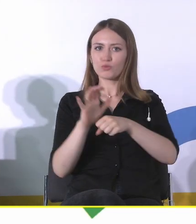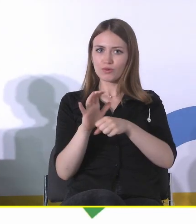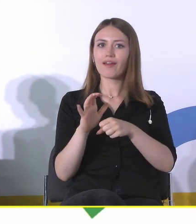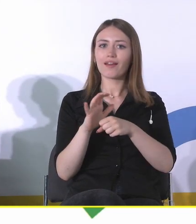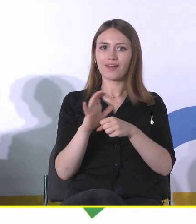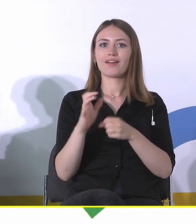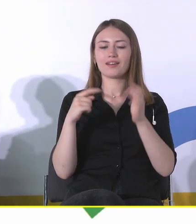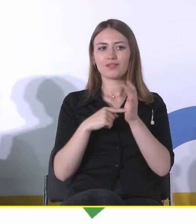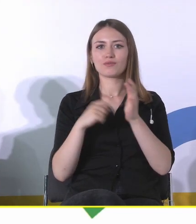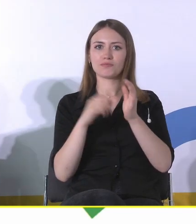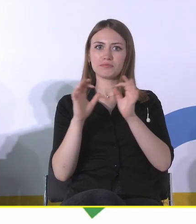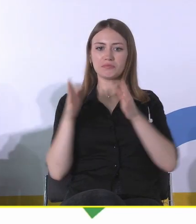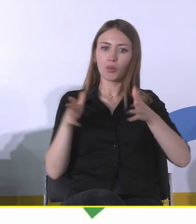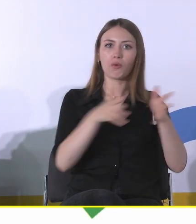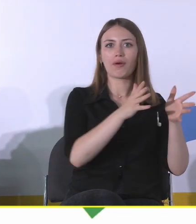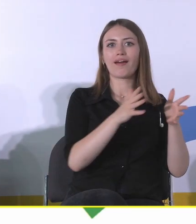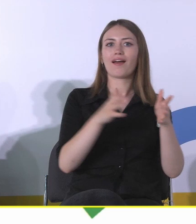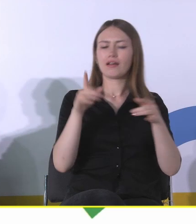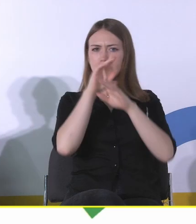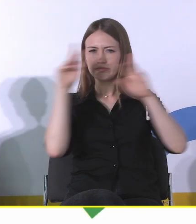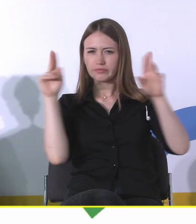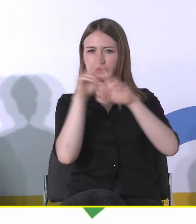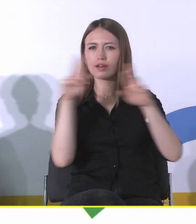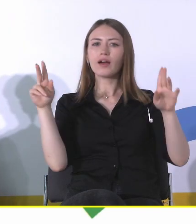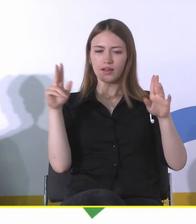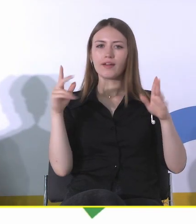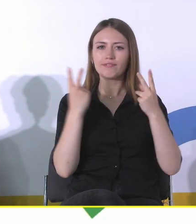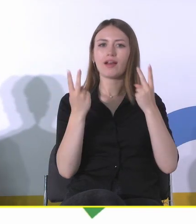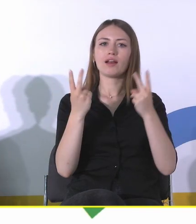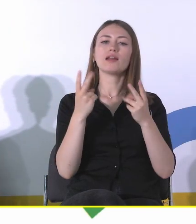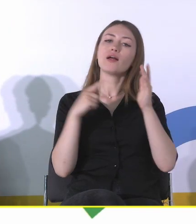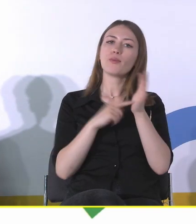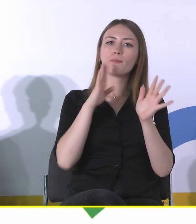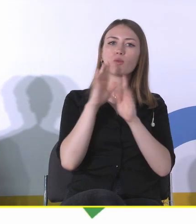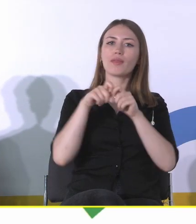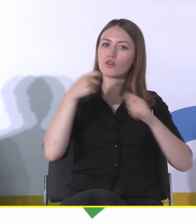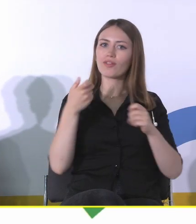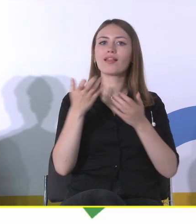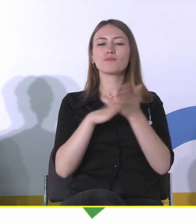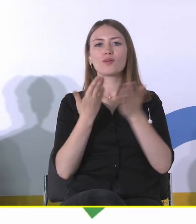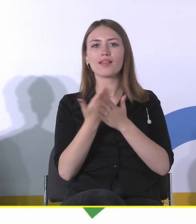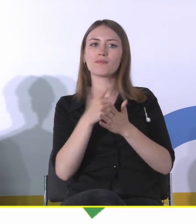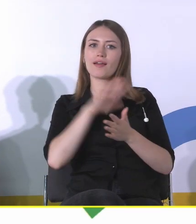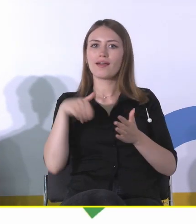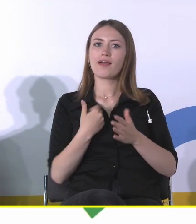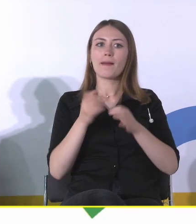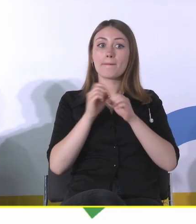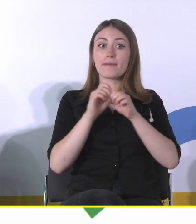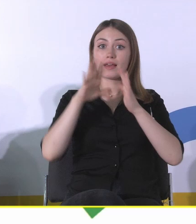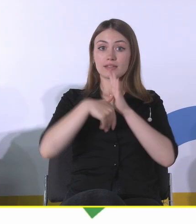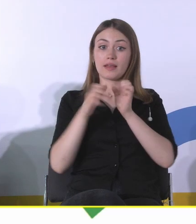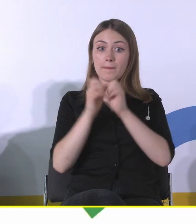infrastrukturze, oczywiście w granicach rozsądku, jest pewnym rozwiązaniem z jednej strony na nierozlewanie się miast, na miasta zwarte,